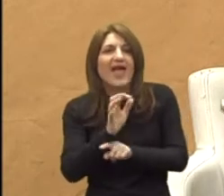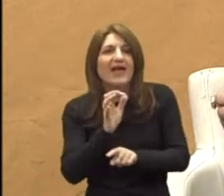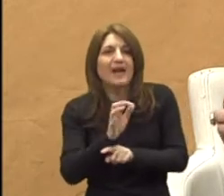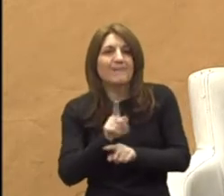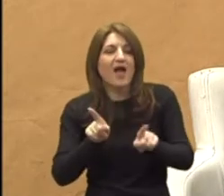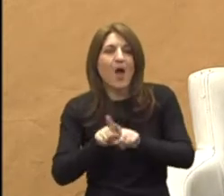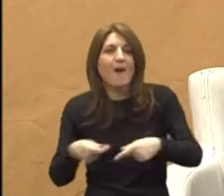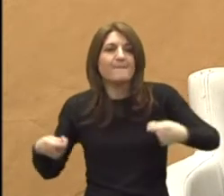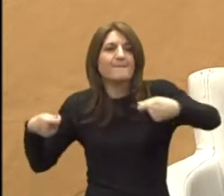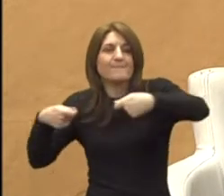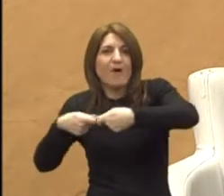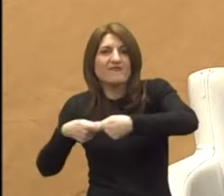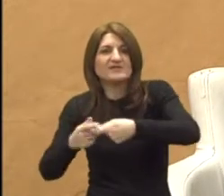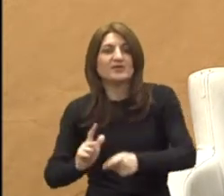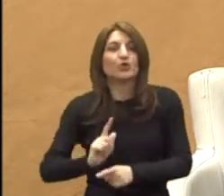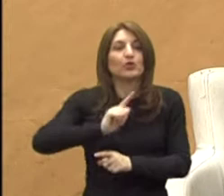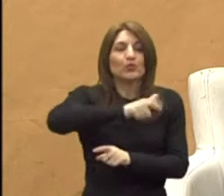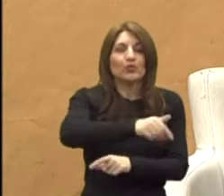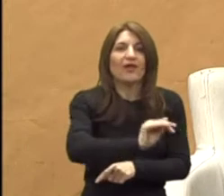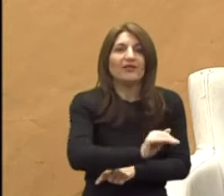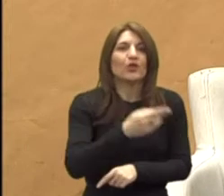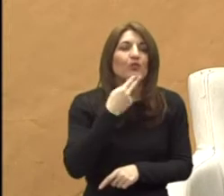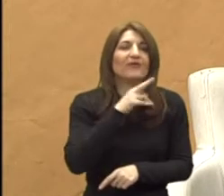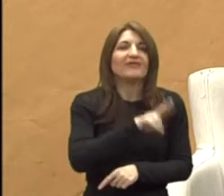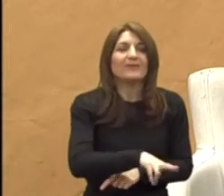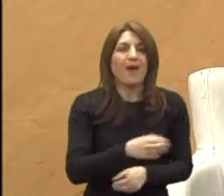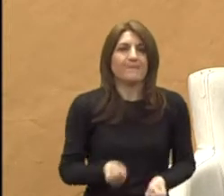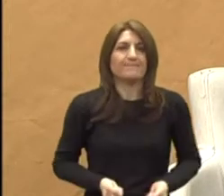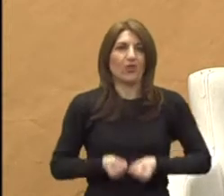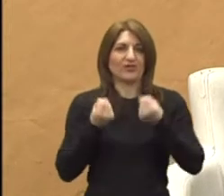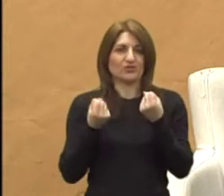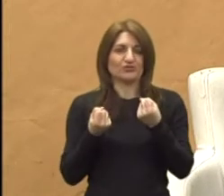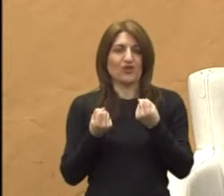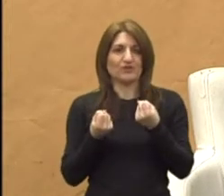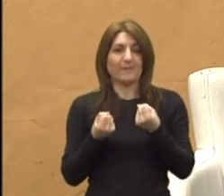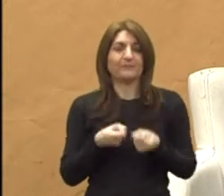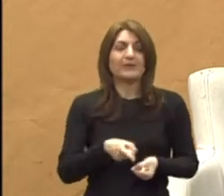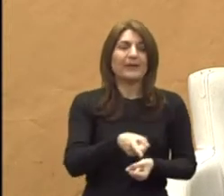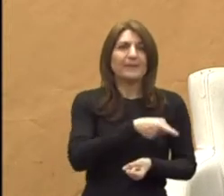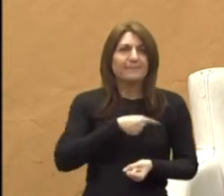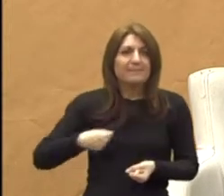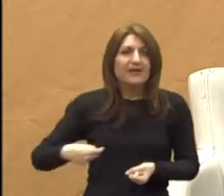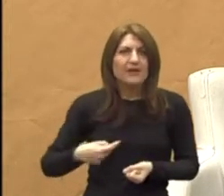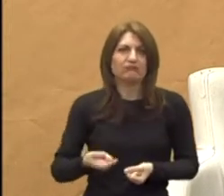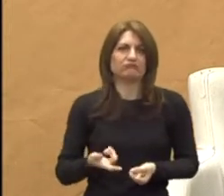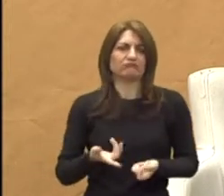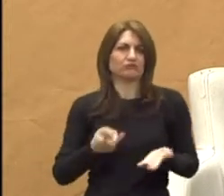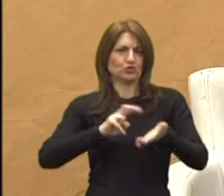prema djetetu sa teškoćama. Da se ponekad niti mi odrasli istručnjaci